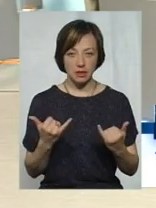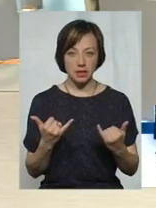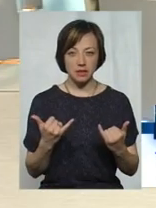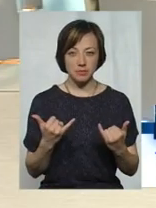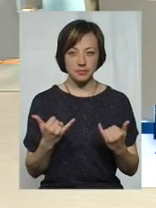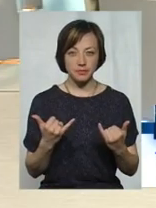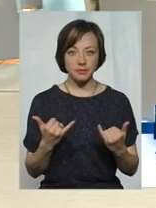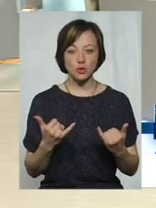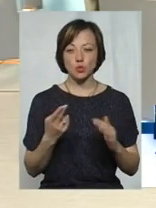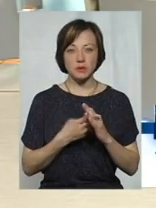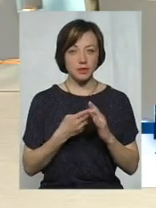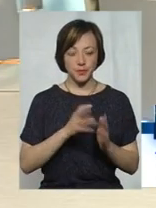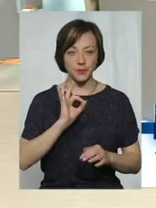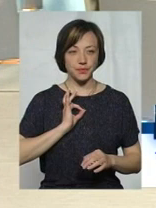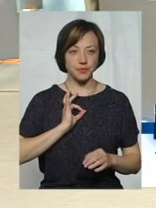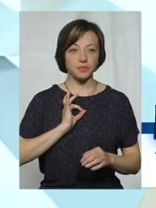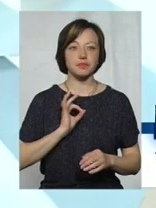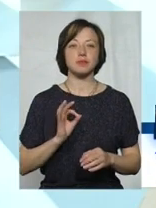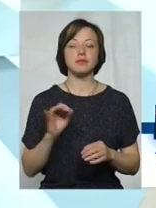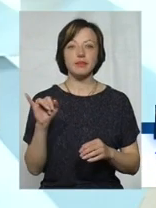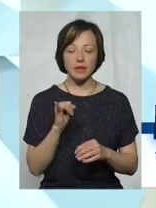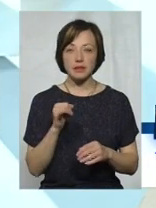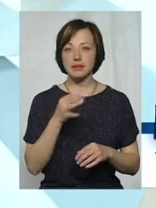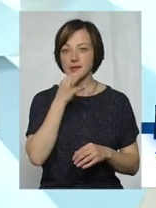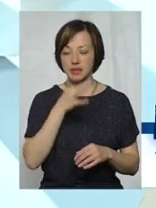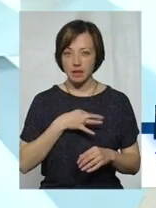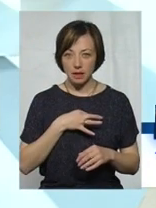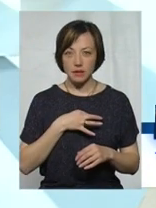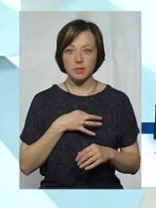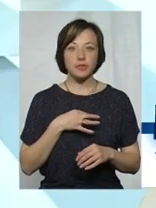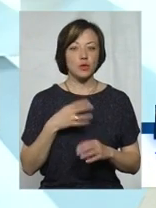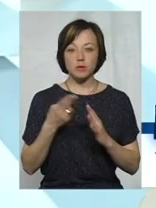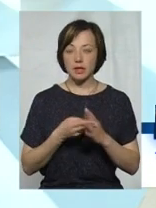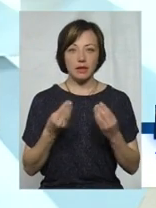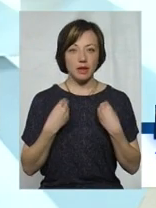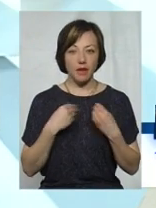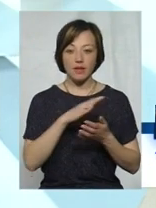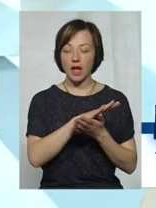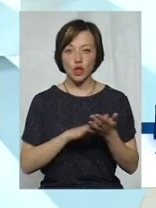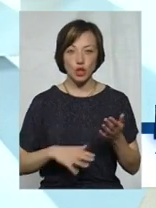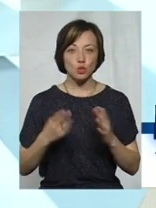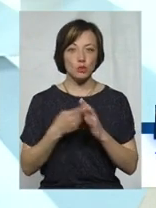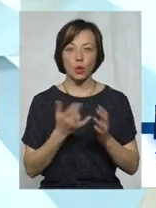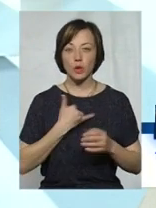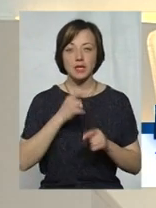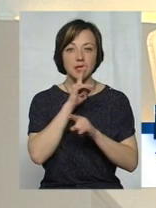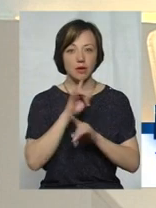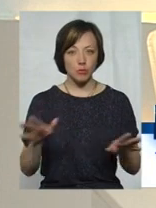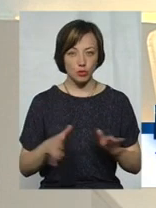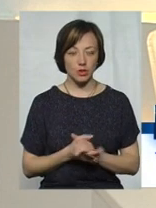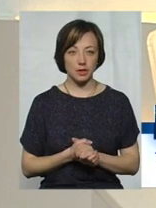субсидію зняли і сказали, так як призначили нульову субсидію, в дальнішому субсидії в нас не буде.